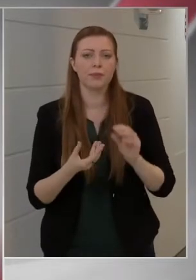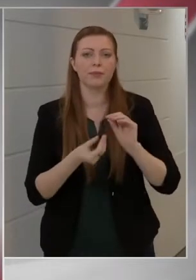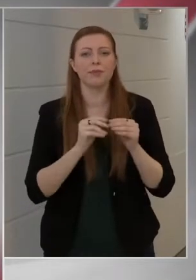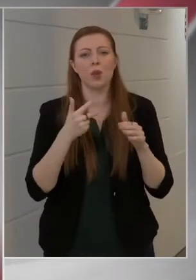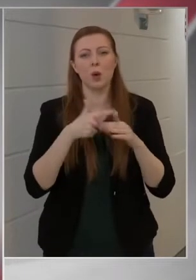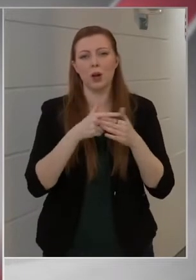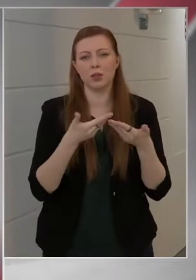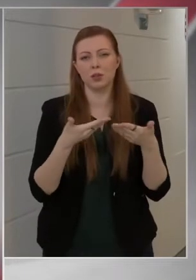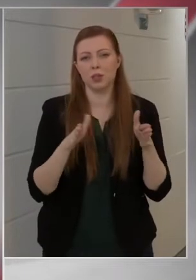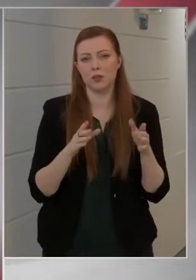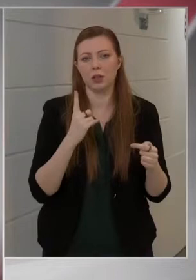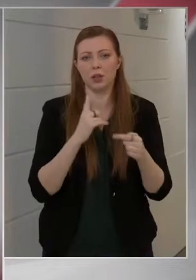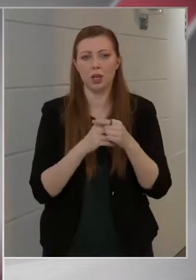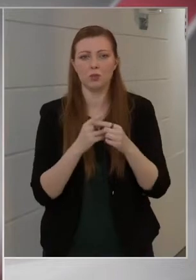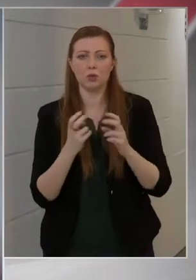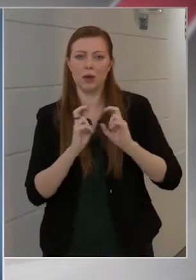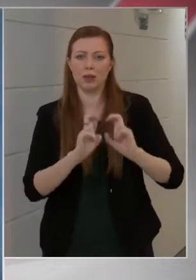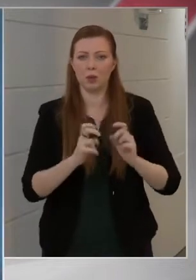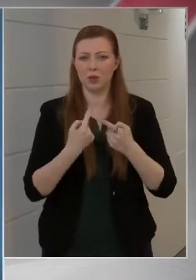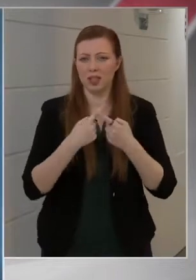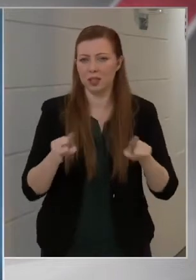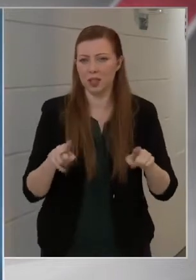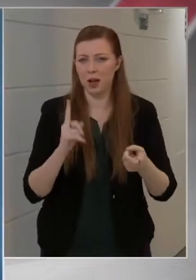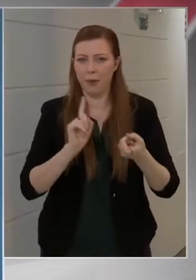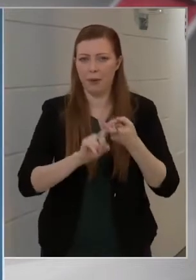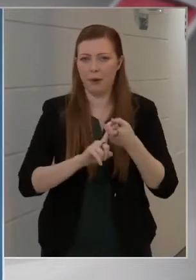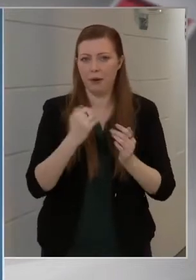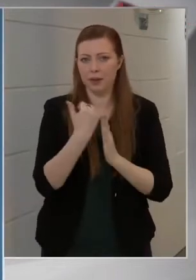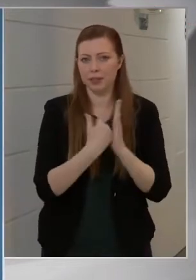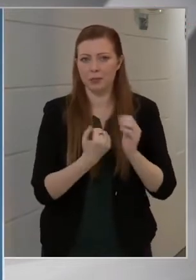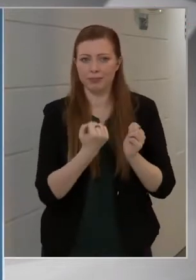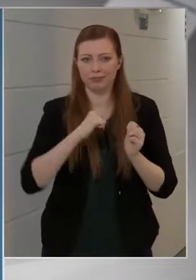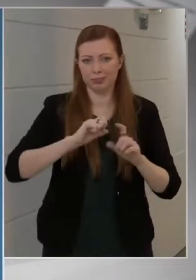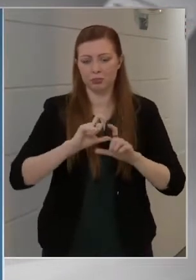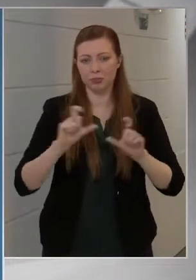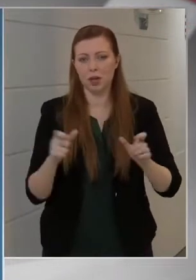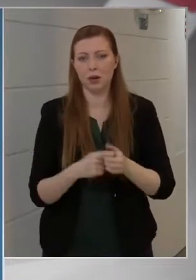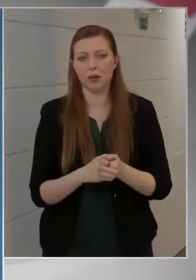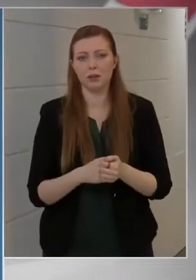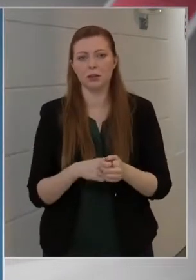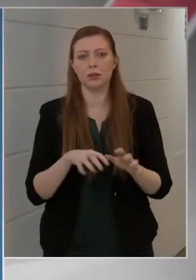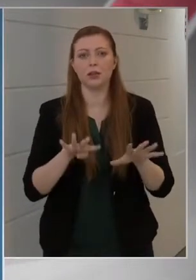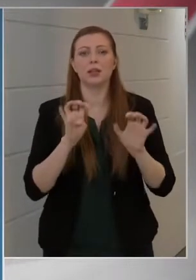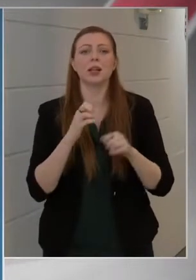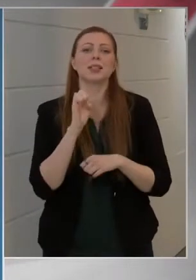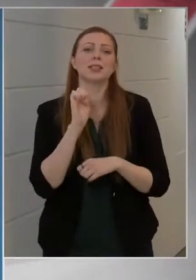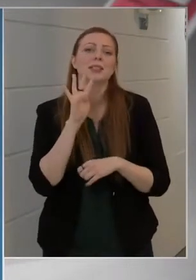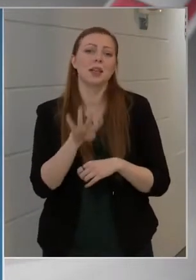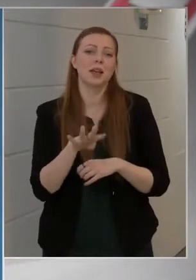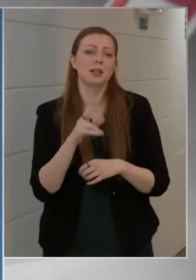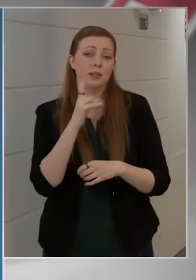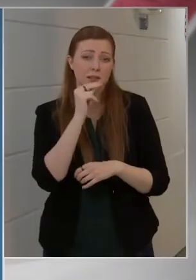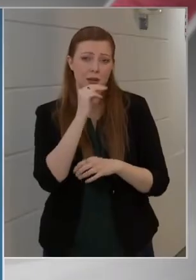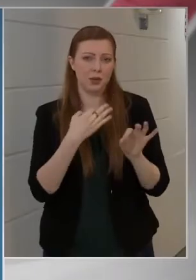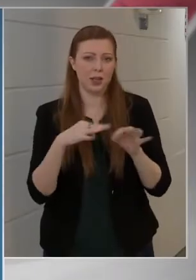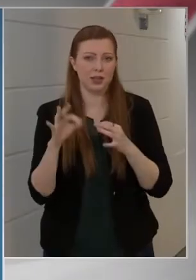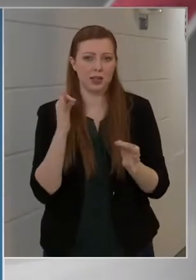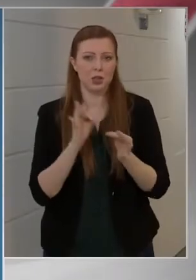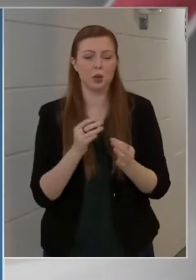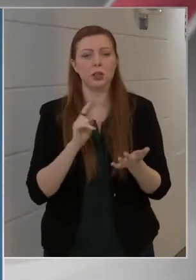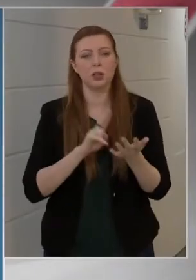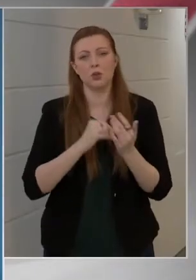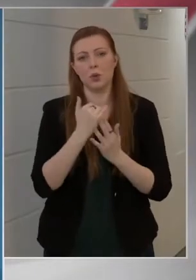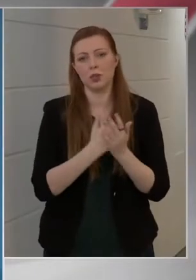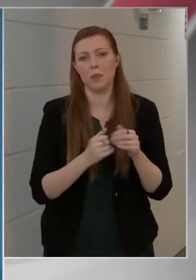nyitva tartására, illetve a bentartózkodás tilalmára vonatkozó szabályok megszegése miatt 914 rendőri intézkedést történt a jogszabály